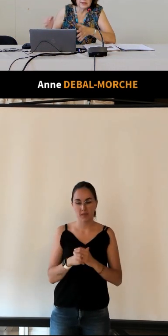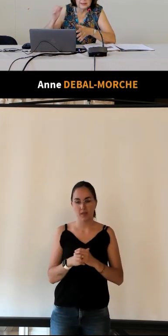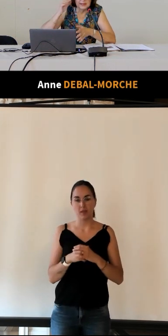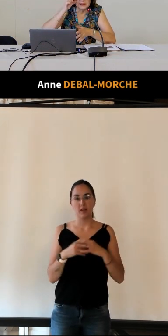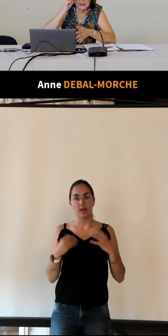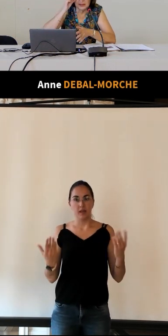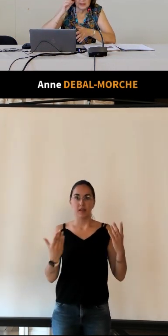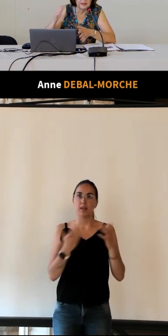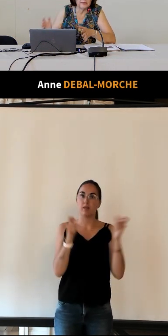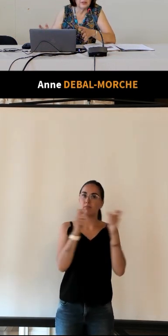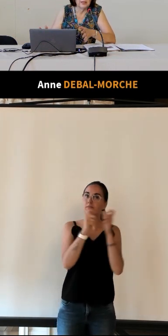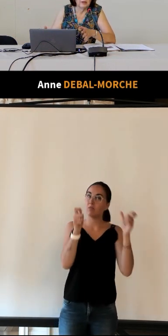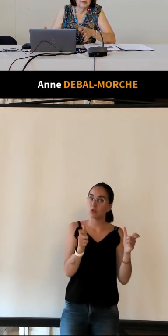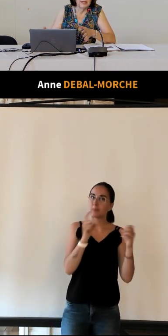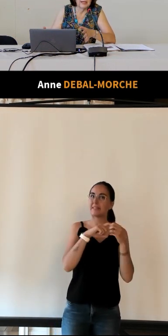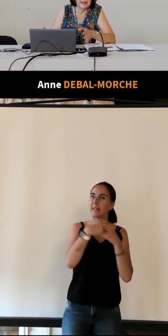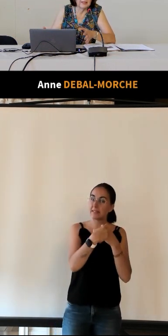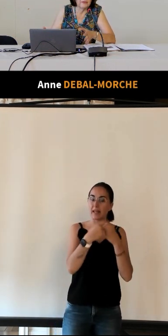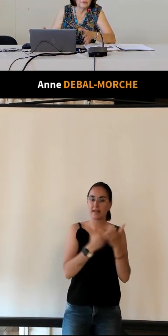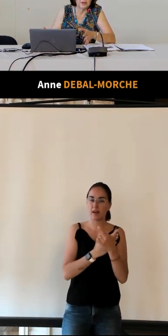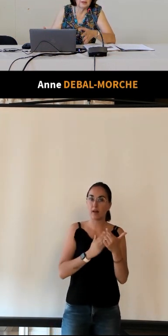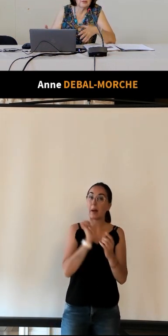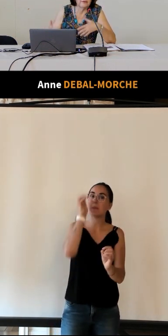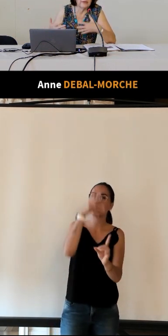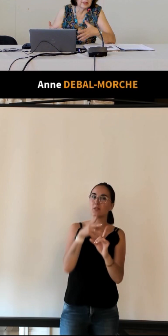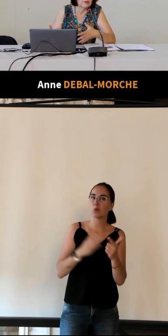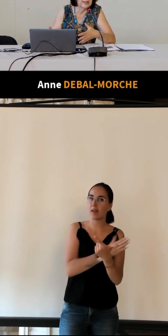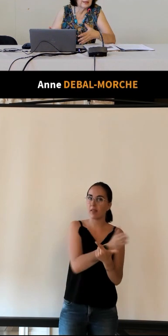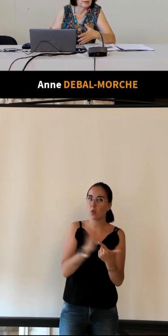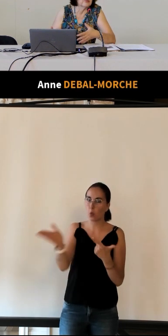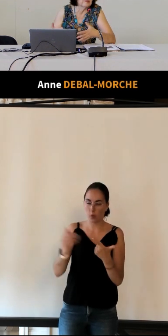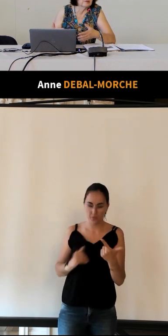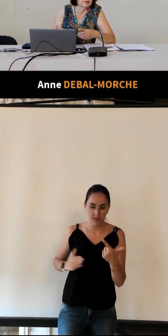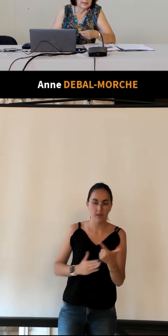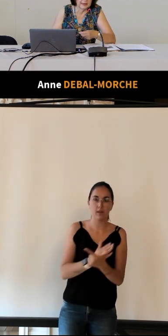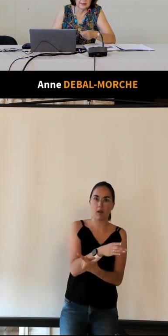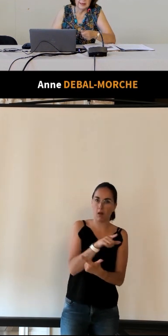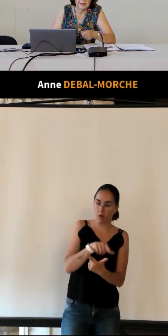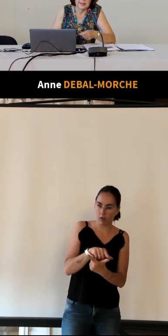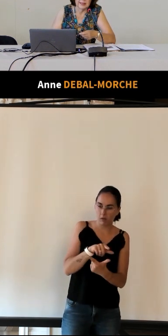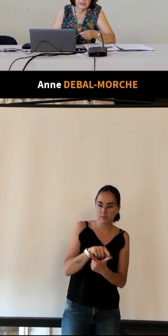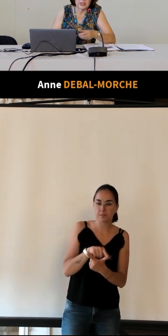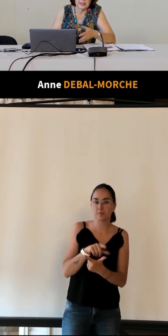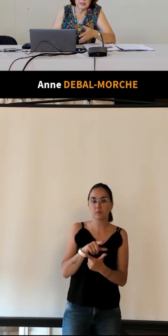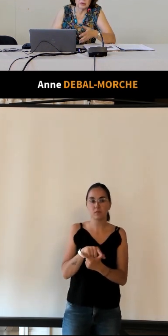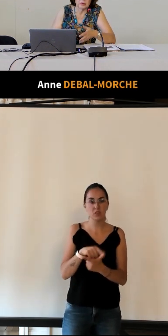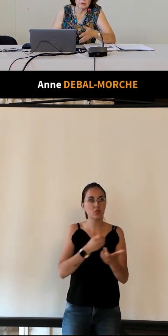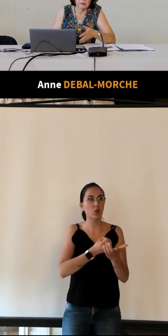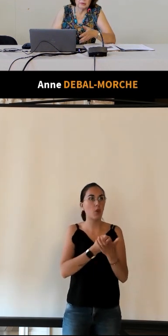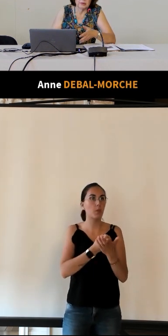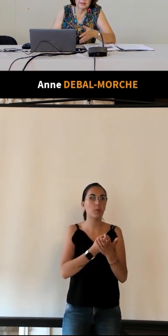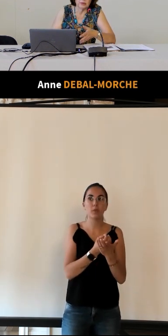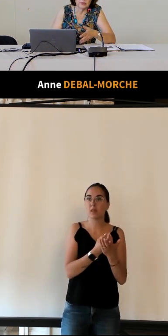du syndicat d'initiative à la fois faire connaître les richesses